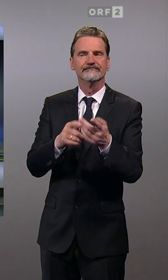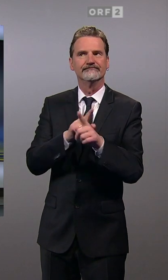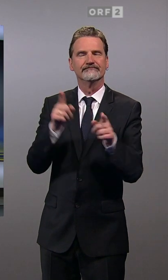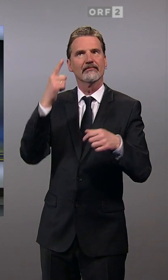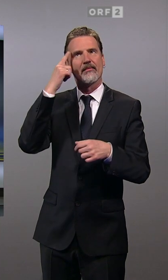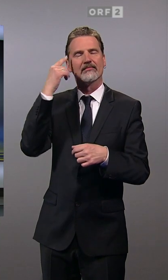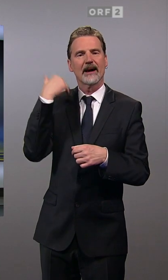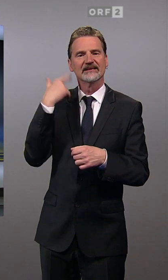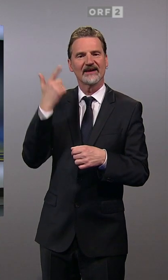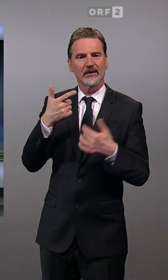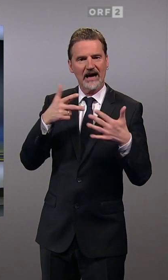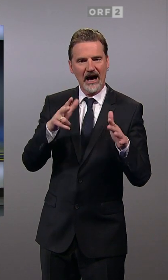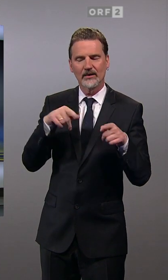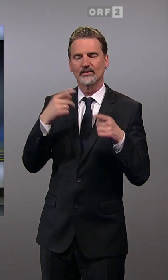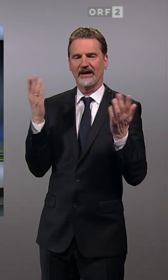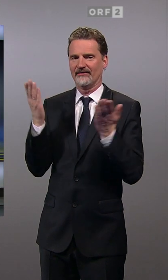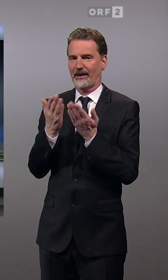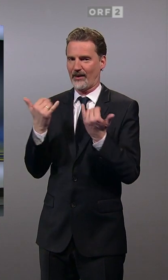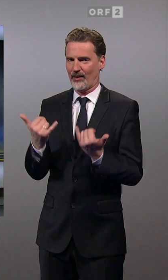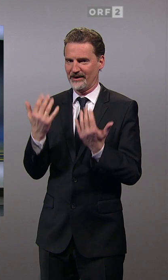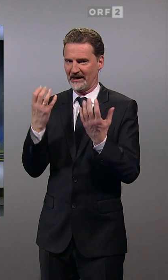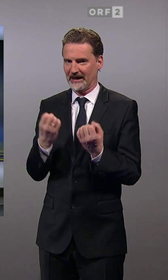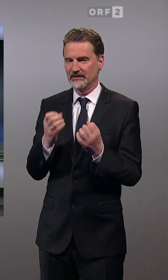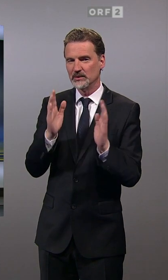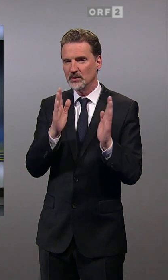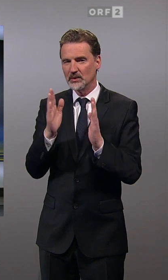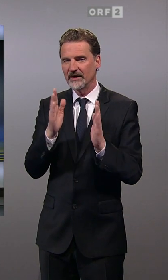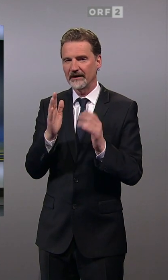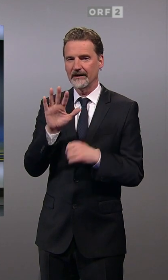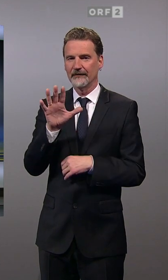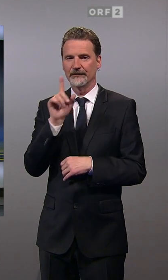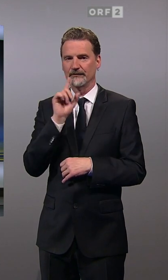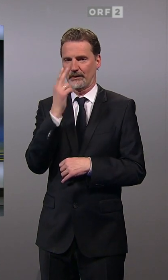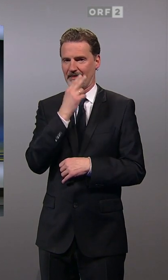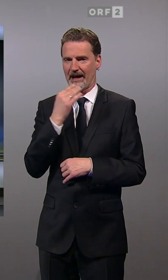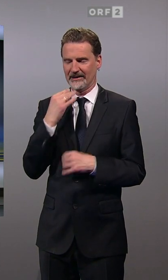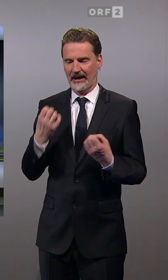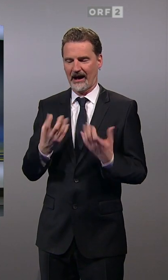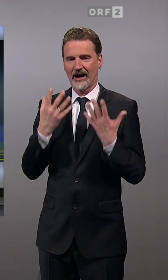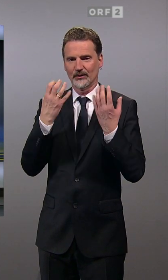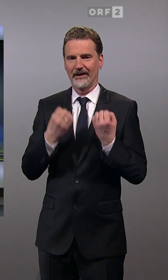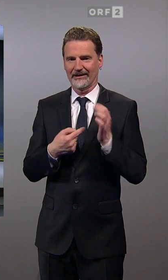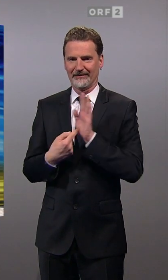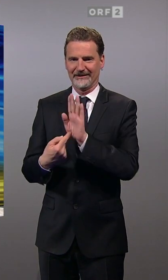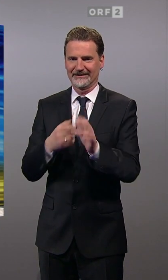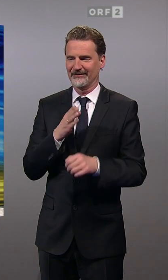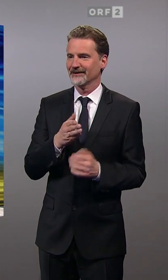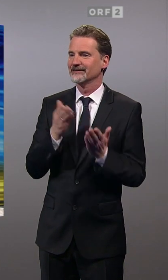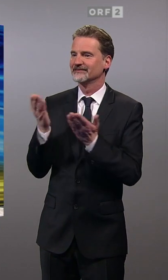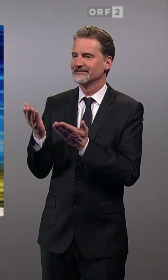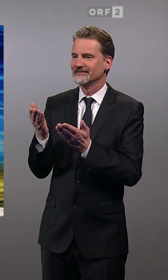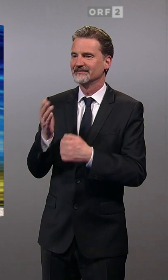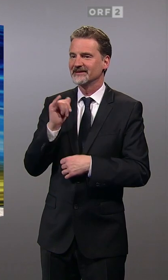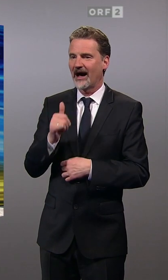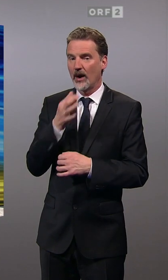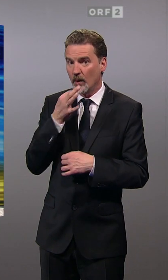gilt, wenn wir dann um 17 Uhr oder ein paar Momente danach die aktuellen Ergebnisse sehen. Nadja. Ja, allen